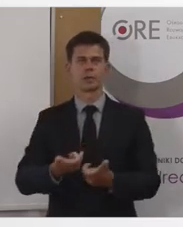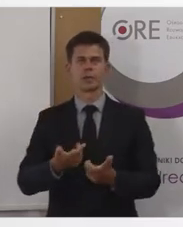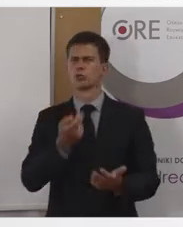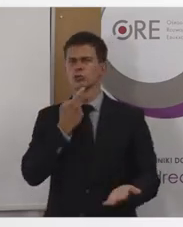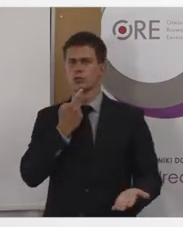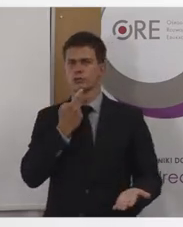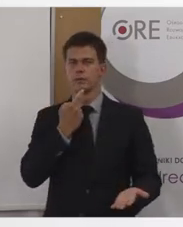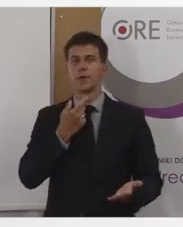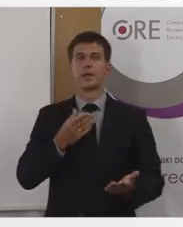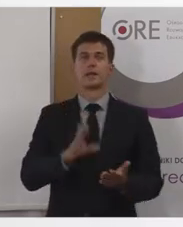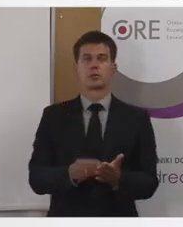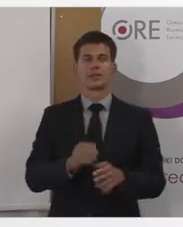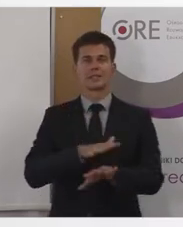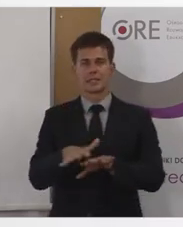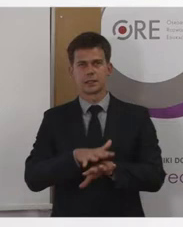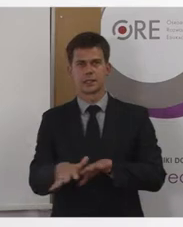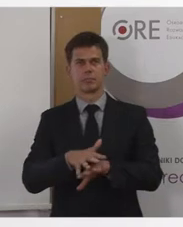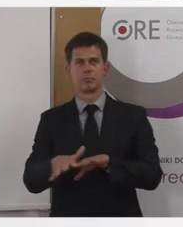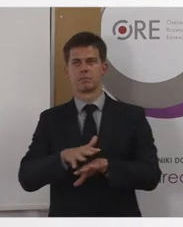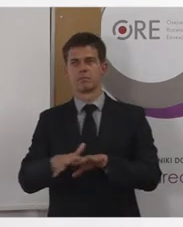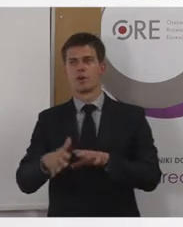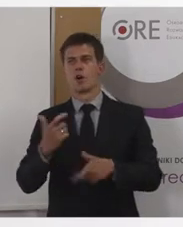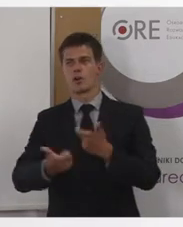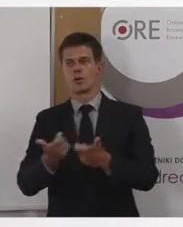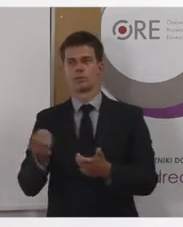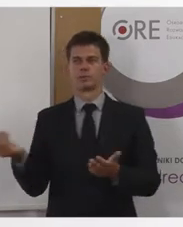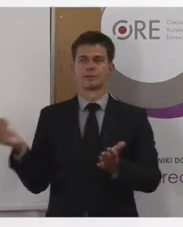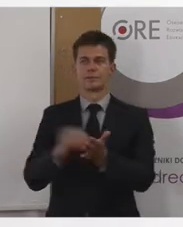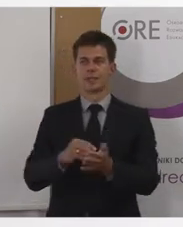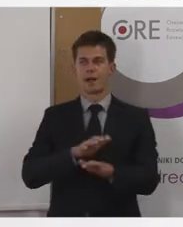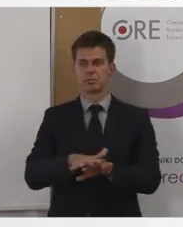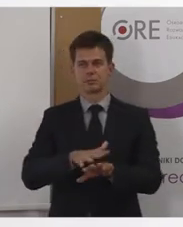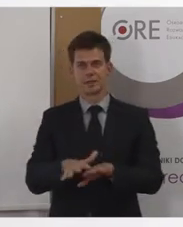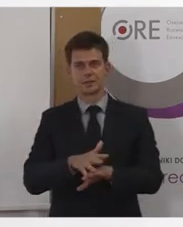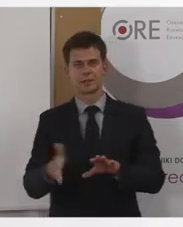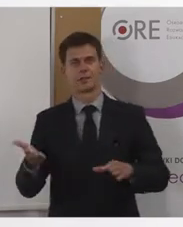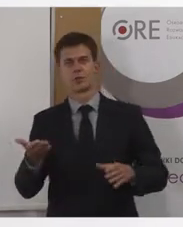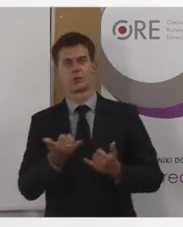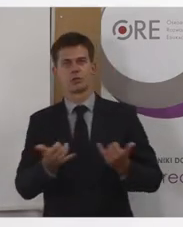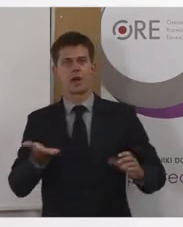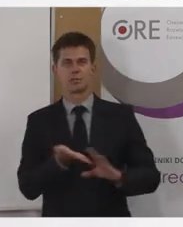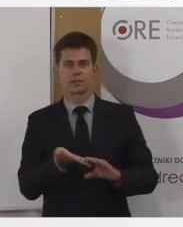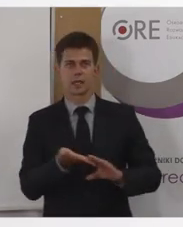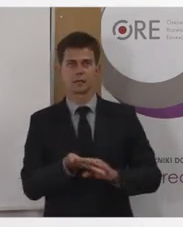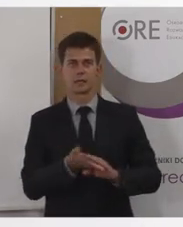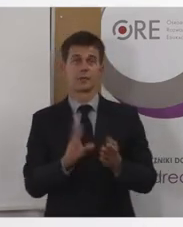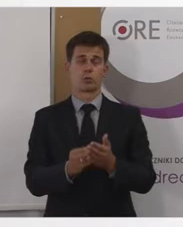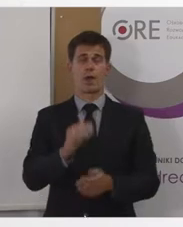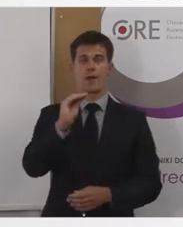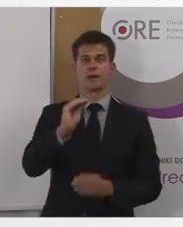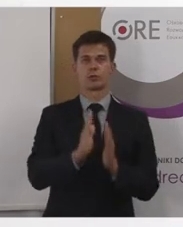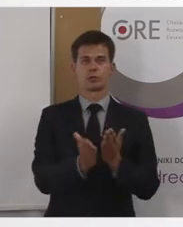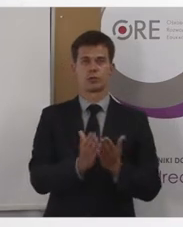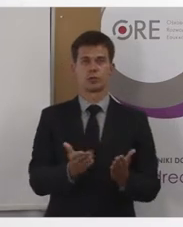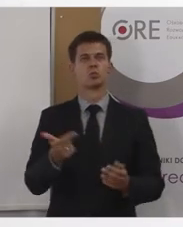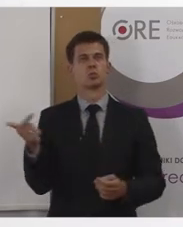wszelkiego rodzaju systemy tworzone i działające w administracji publicznej, tym można też tutaj podpiąć nawet te e-podręczniki, powinny być